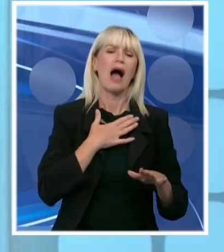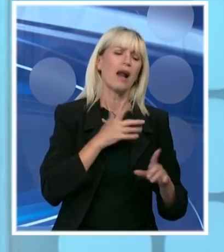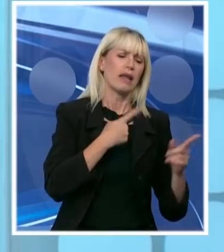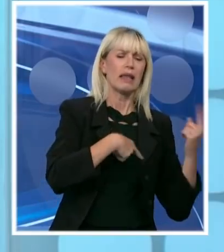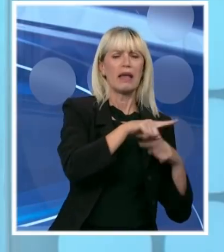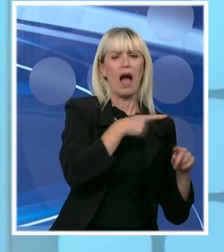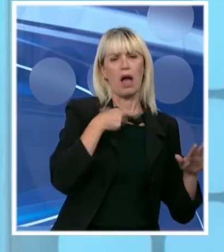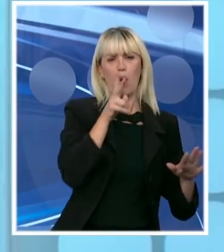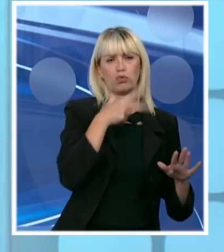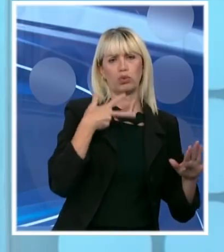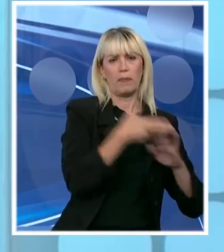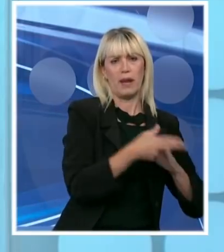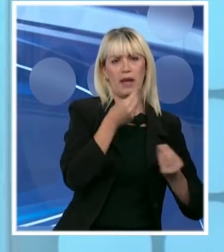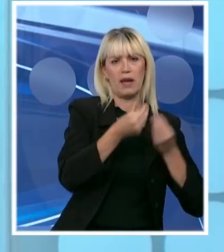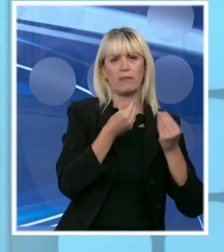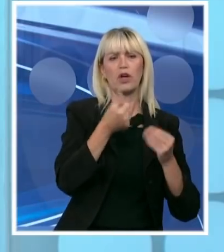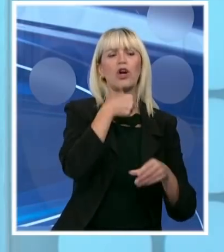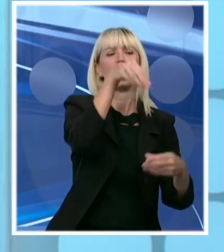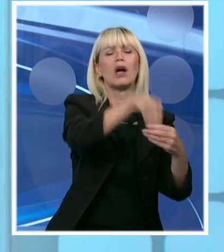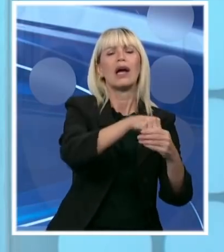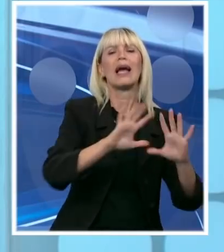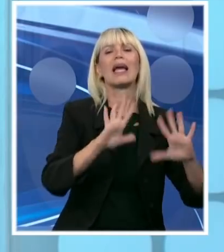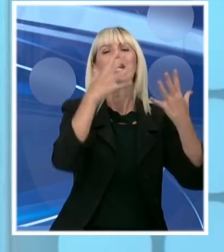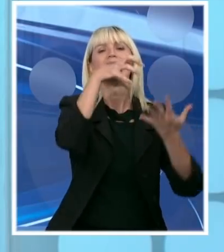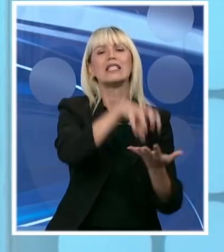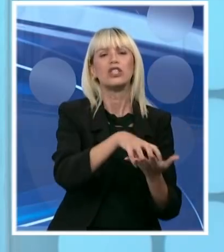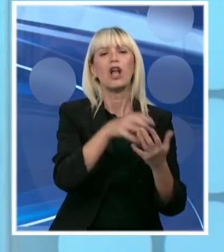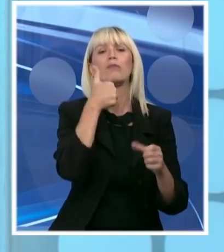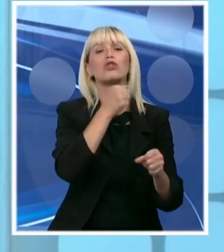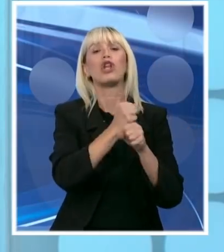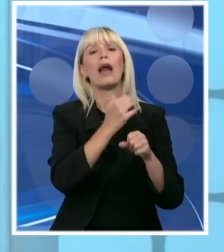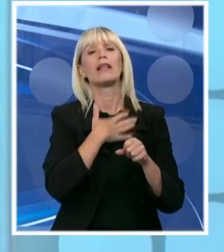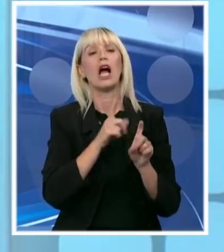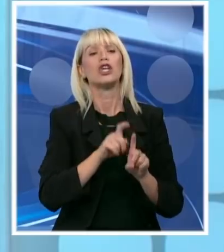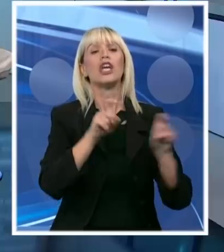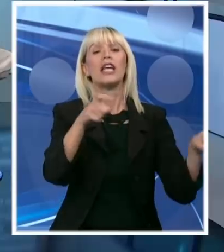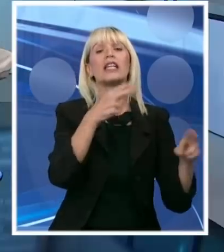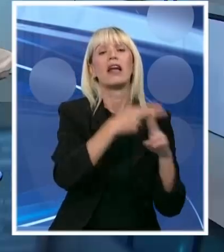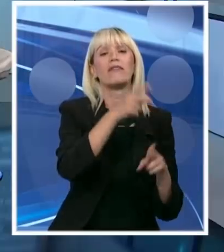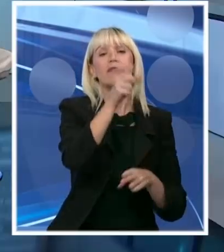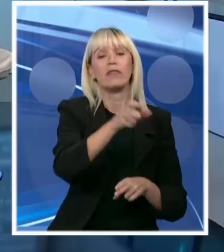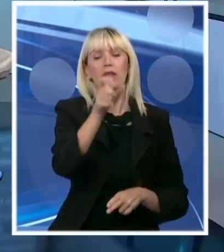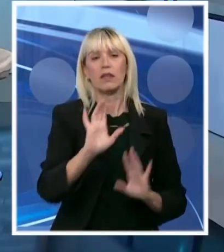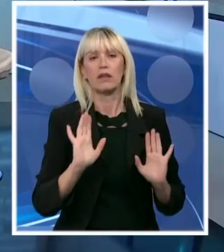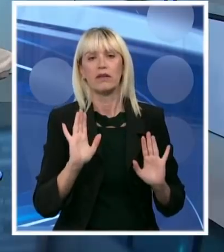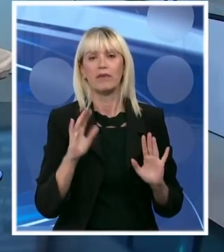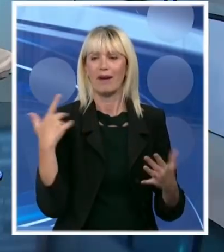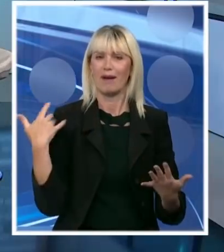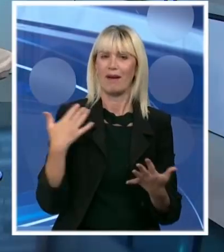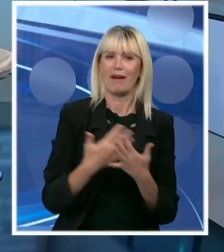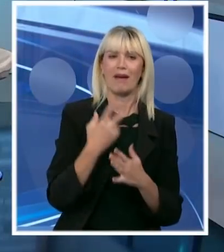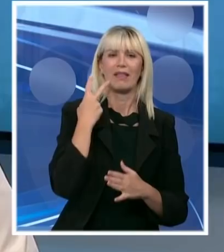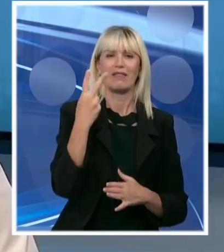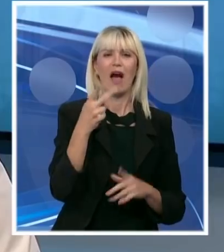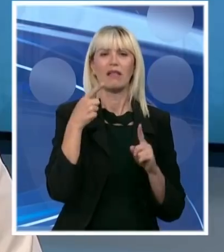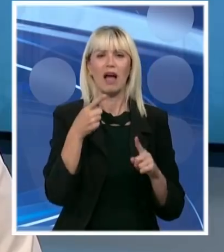priče o tome šta radi krizni štab i kako rade naši infektolozi i epidemiolozi i tako da. Posljednja dva dana na konferencijama za novinar govori se o toj petici